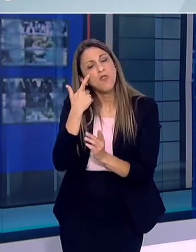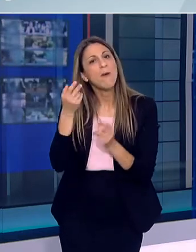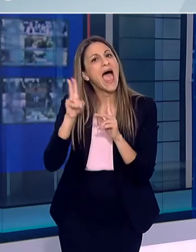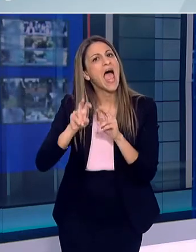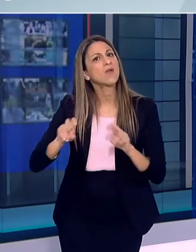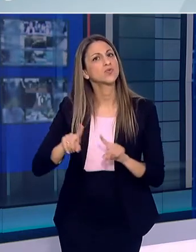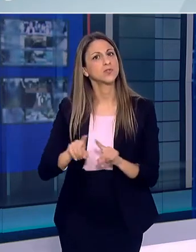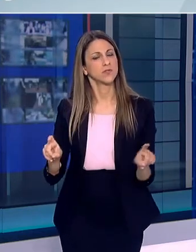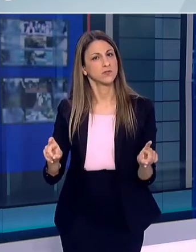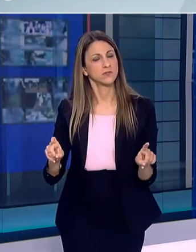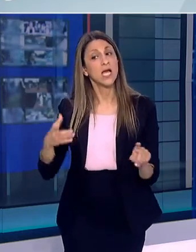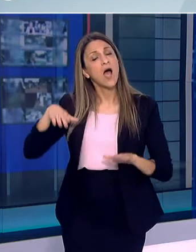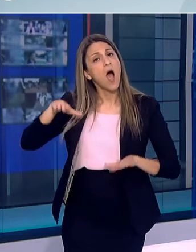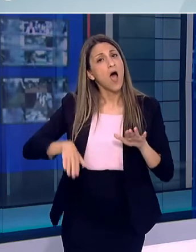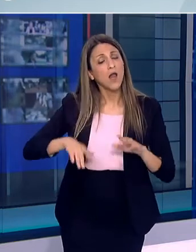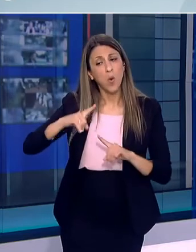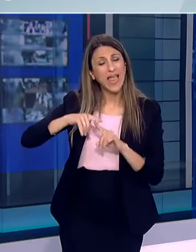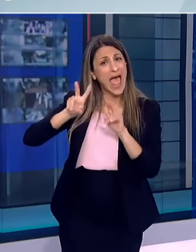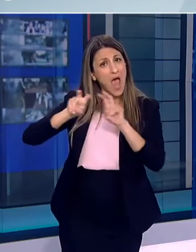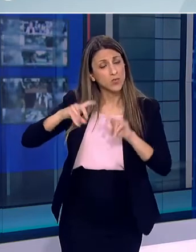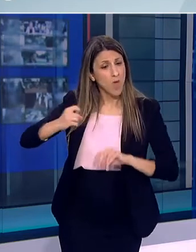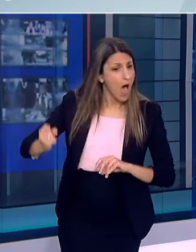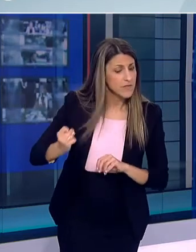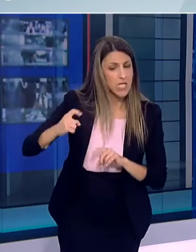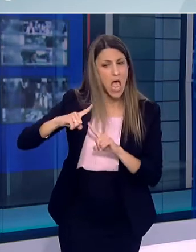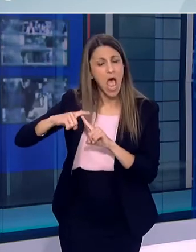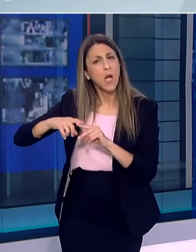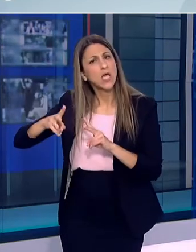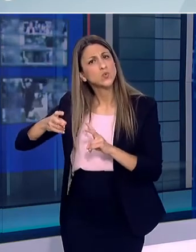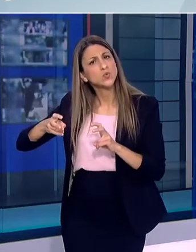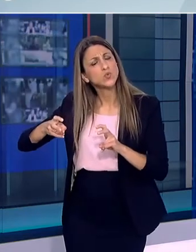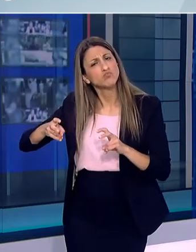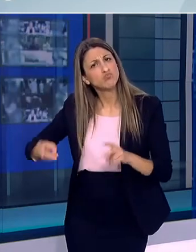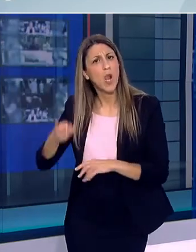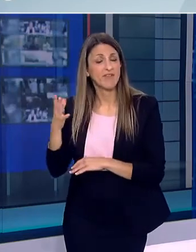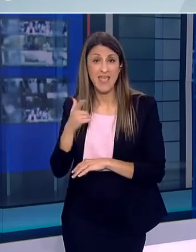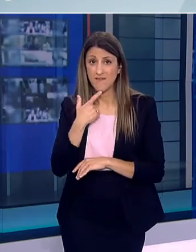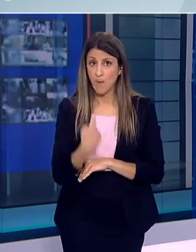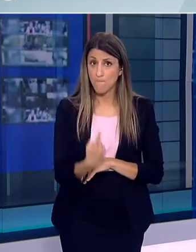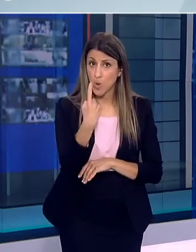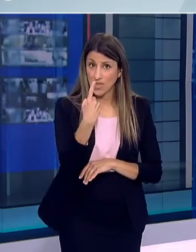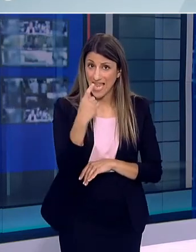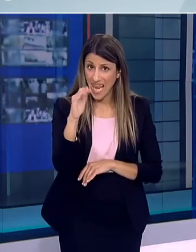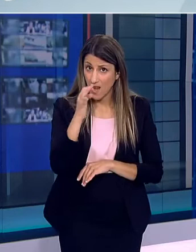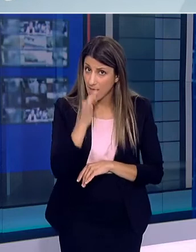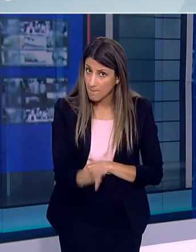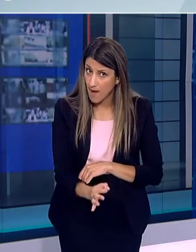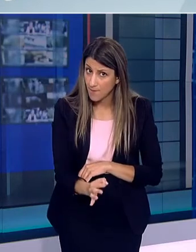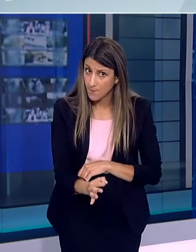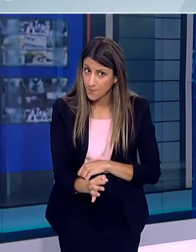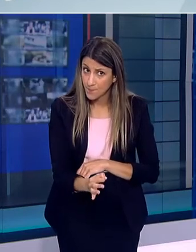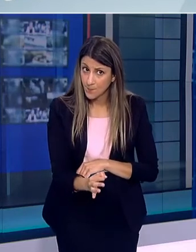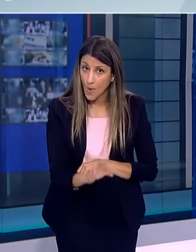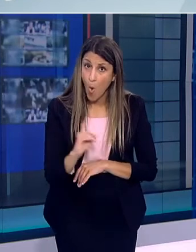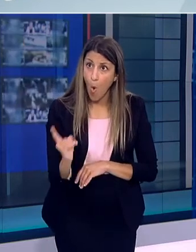δελεχείς, μπορεί να είναι πολύ ευστηροί Και δεν είπαμε ποτέ ότι την 1η Ιουλίου θα ανοίξουμε Σε